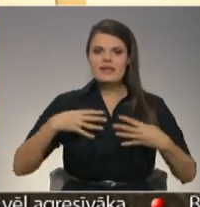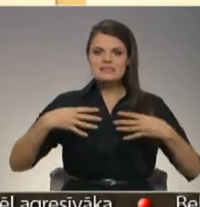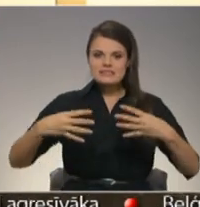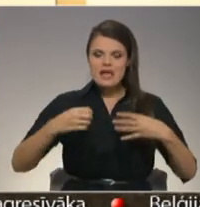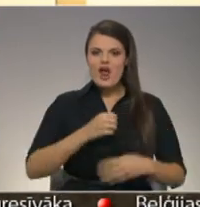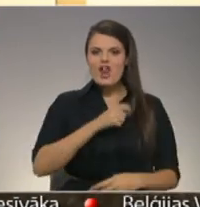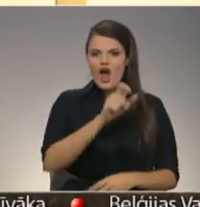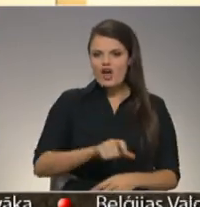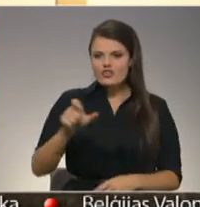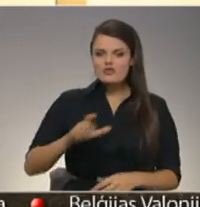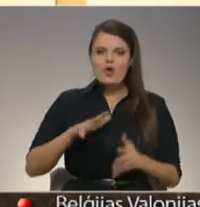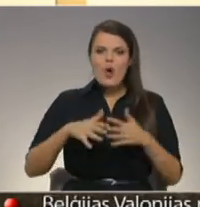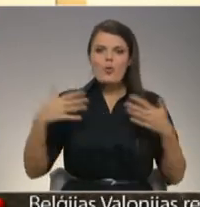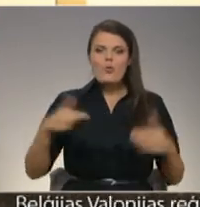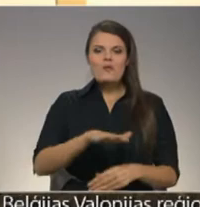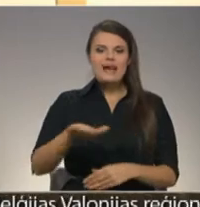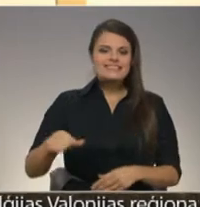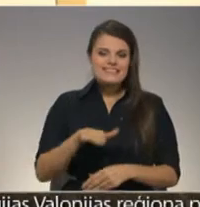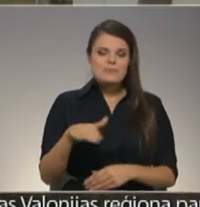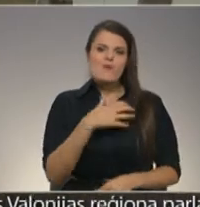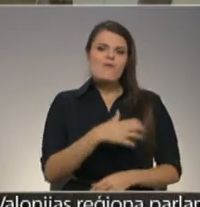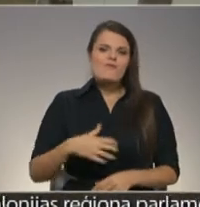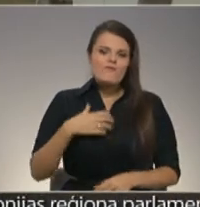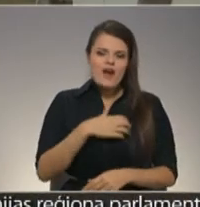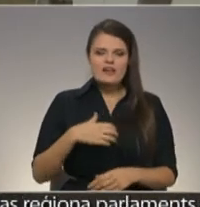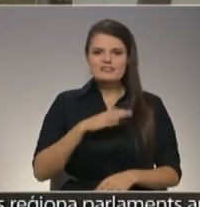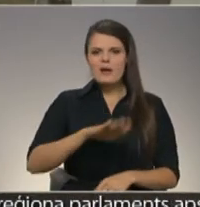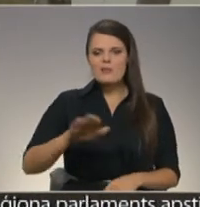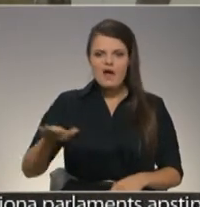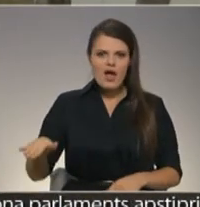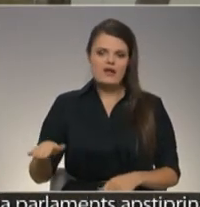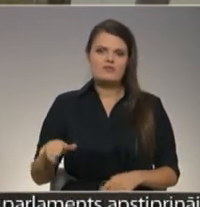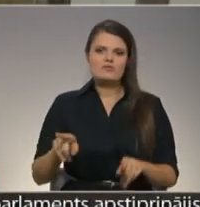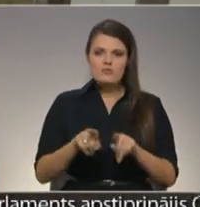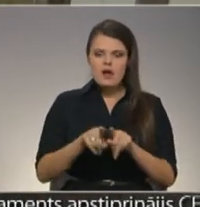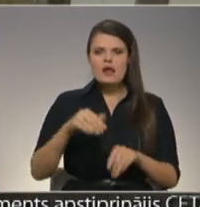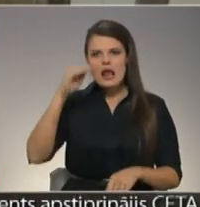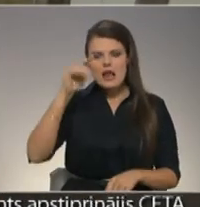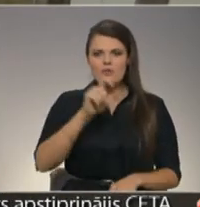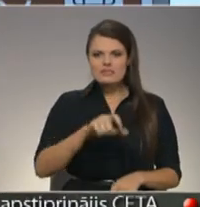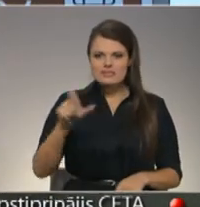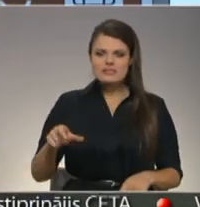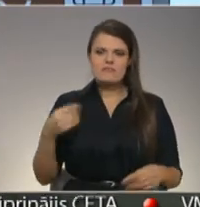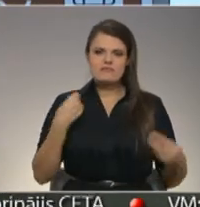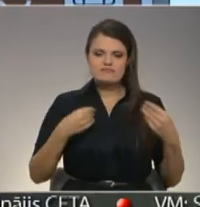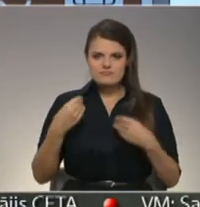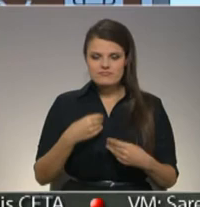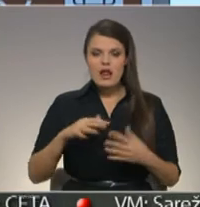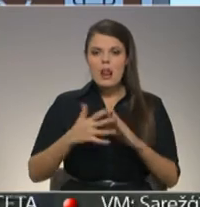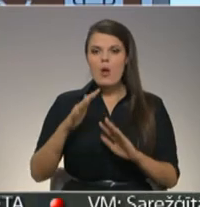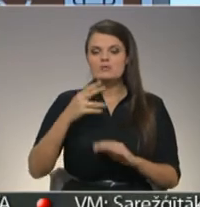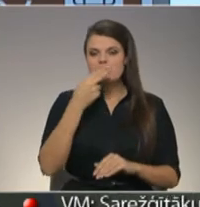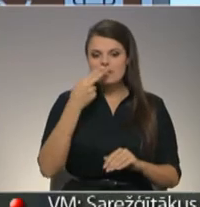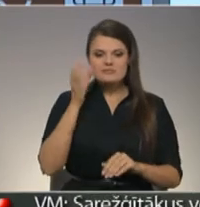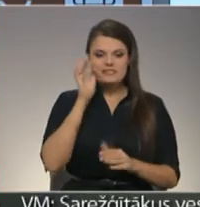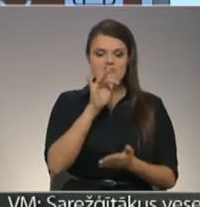jo latgaliešiem bija kuplas ģimenes un vajadzēja, ka bērnus arī lielos cilvēkus appaus. Latvijas lauksaimniecības